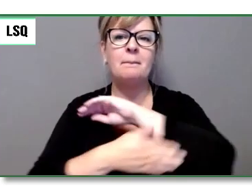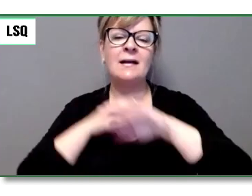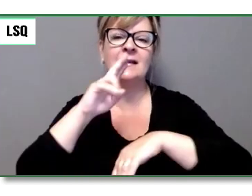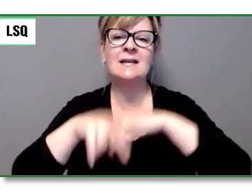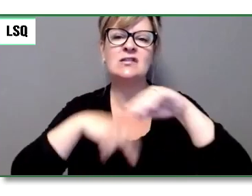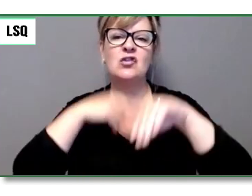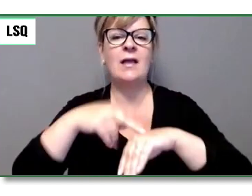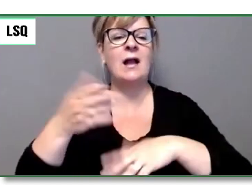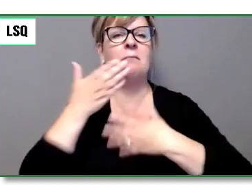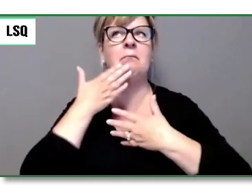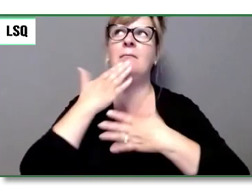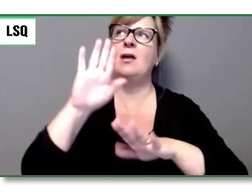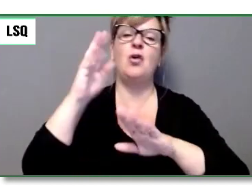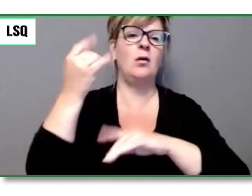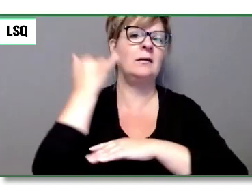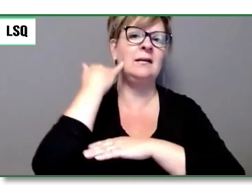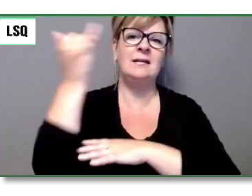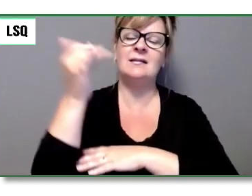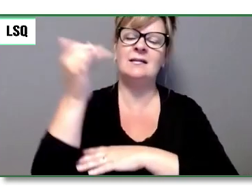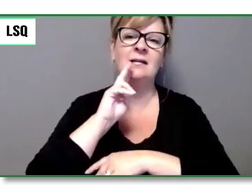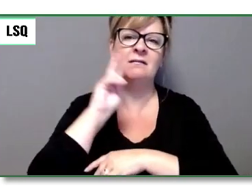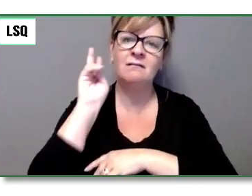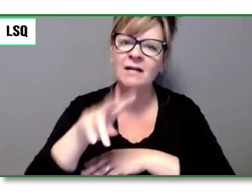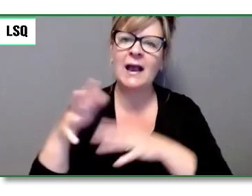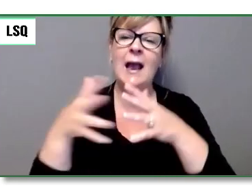notre meilleur jour plutôt que sous le pire.